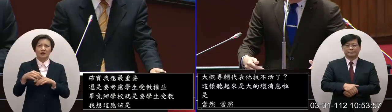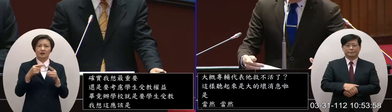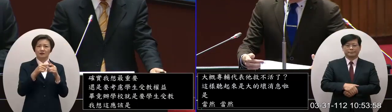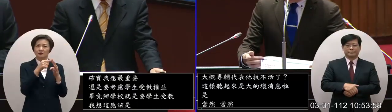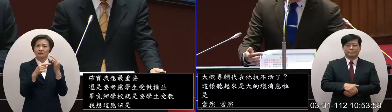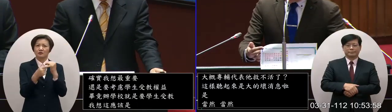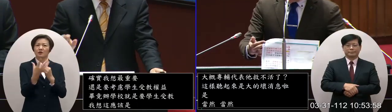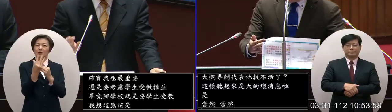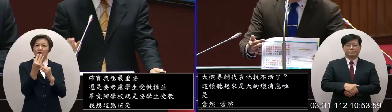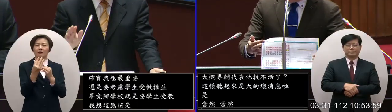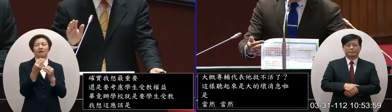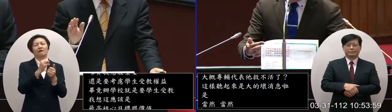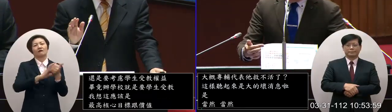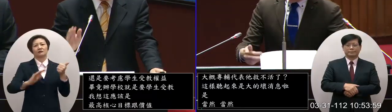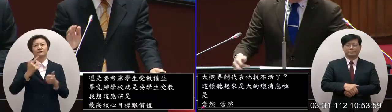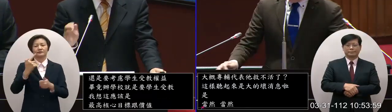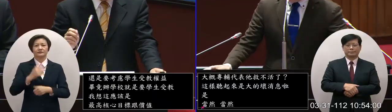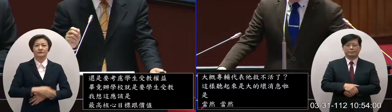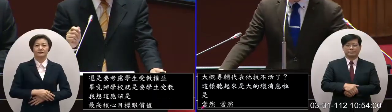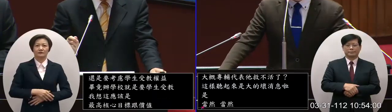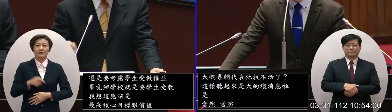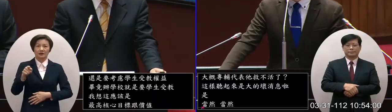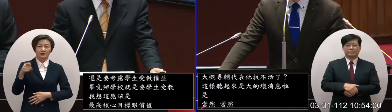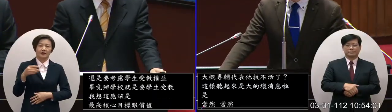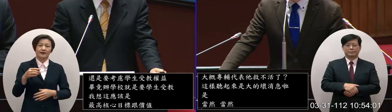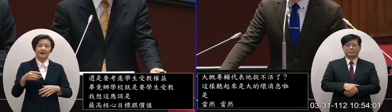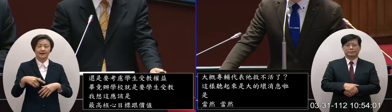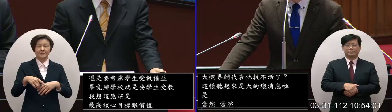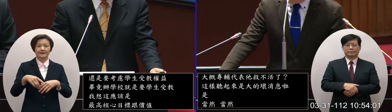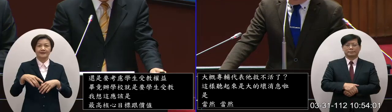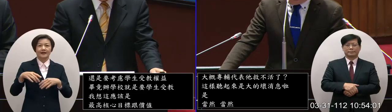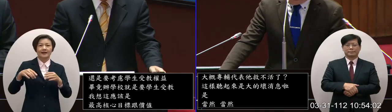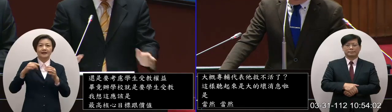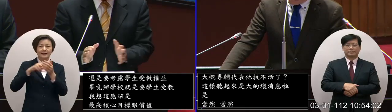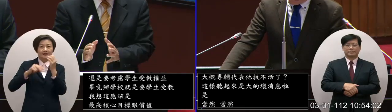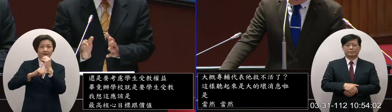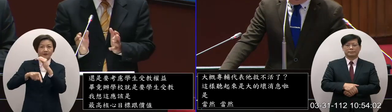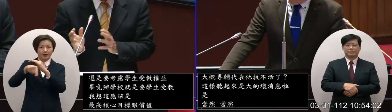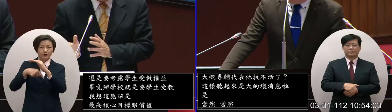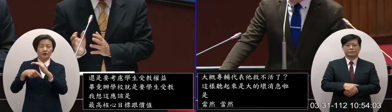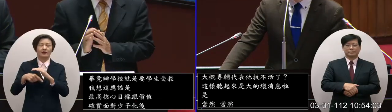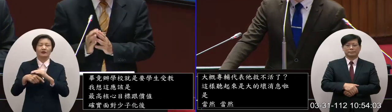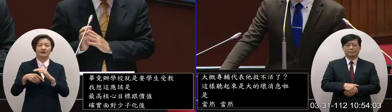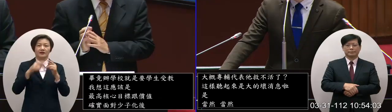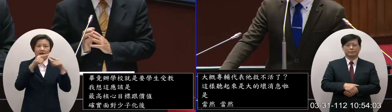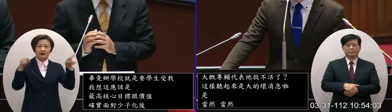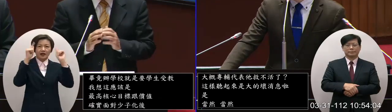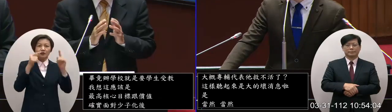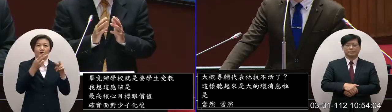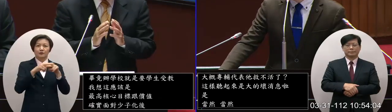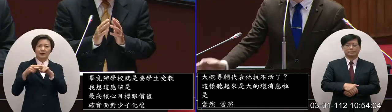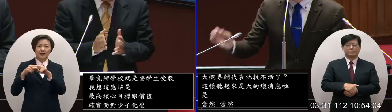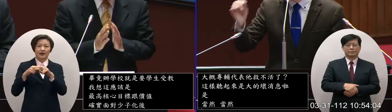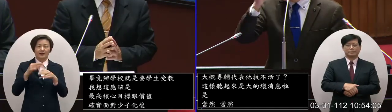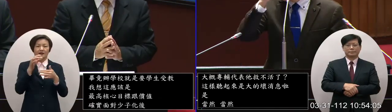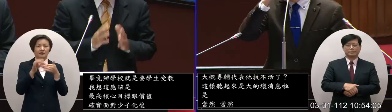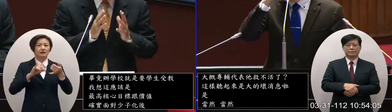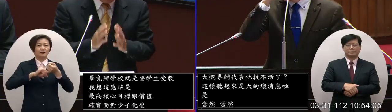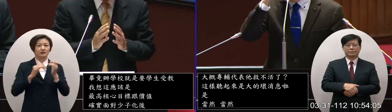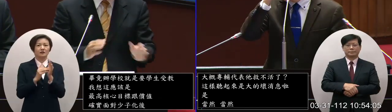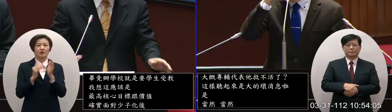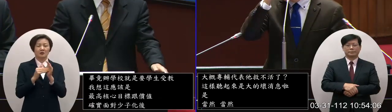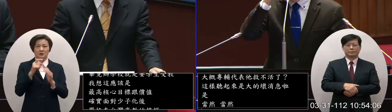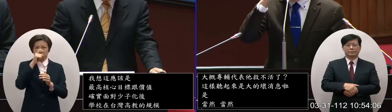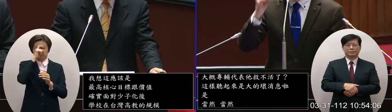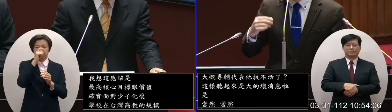很大的衝擊那所以在大院去年通過退場條例後其實剛才院長所提到的讓學校